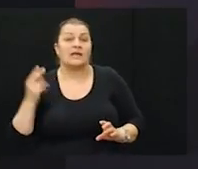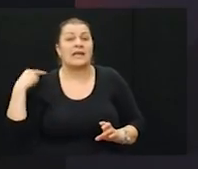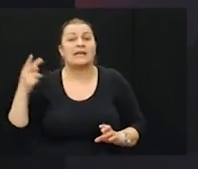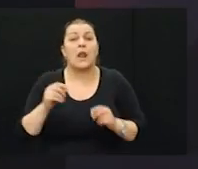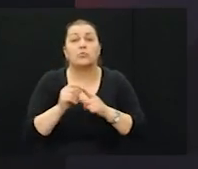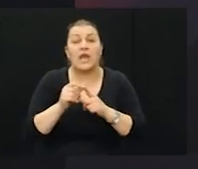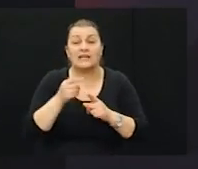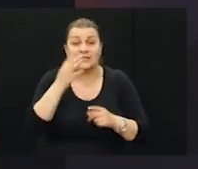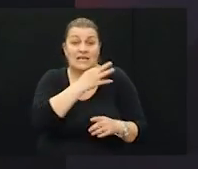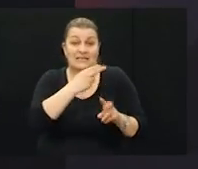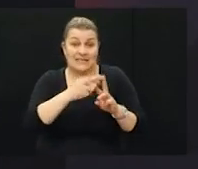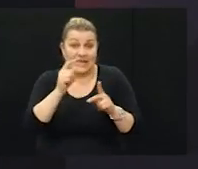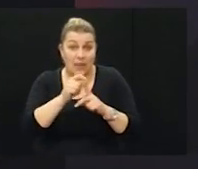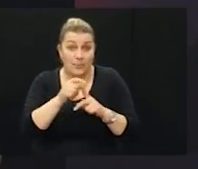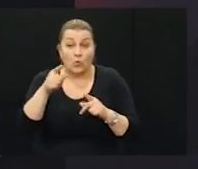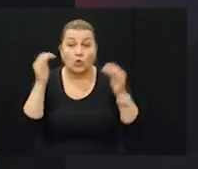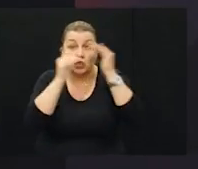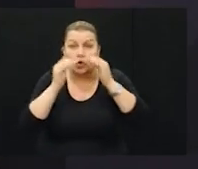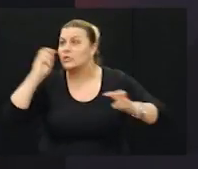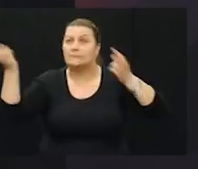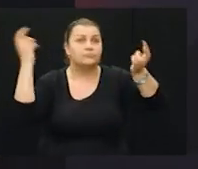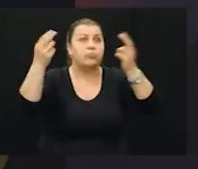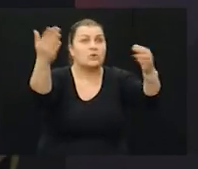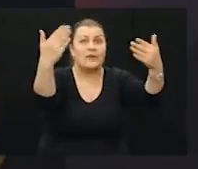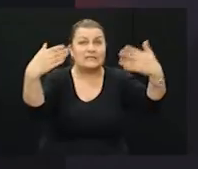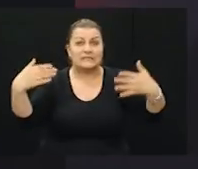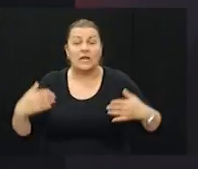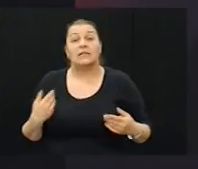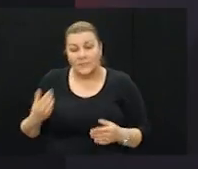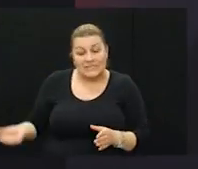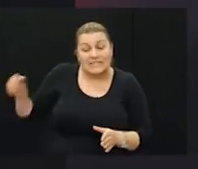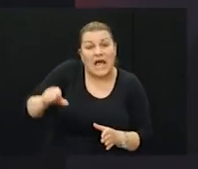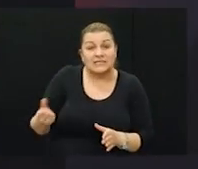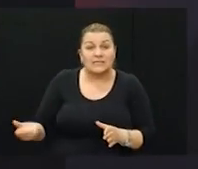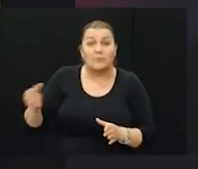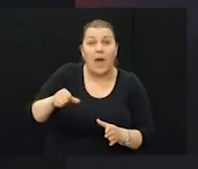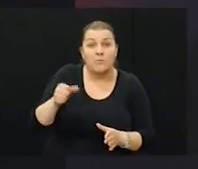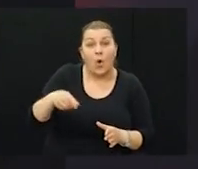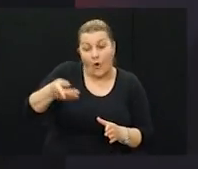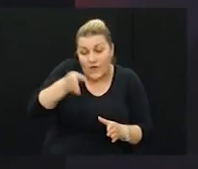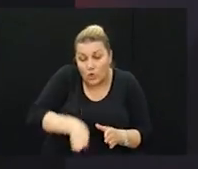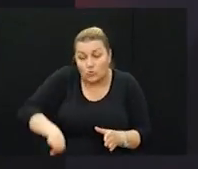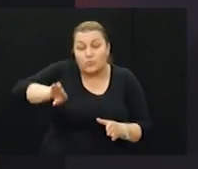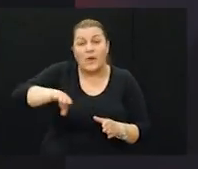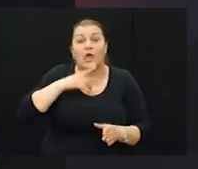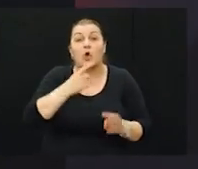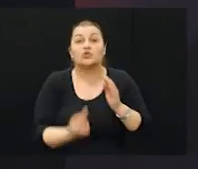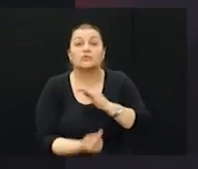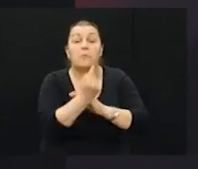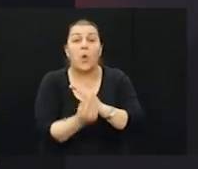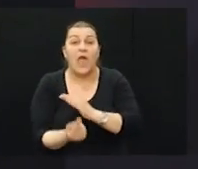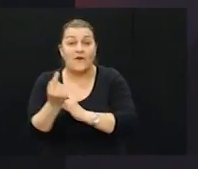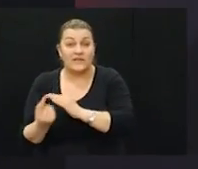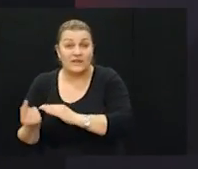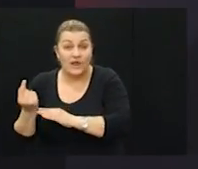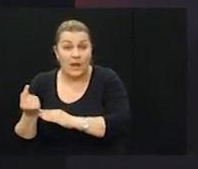došao iz Hrvatske elektroprivrede u toj noći mobilizirali da zasipamo kratere koji se pojavljivali na brani.